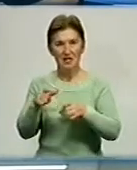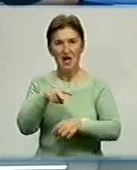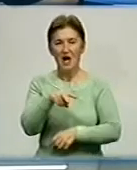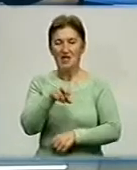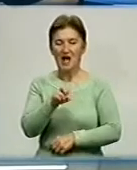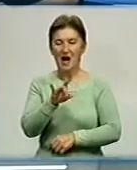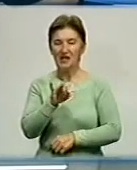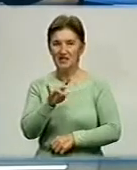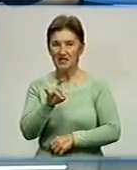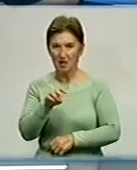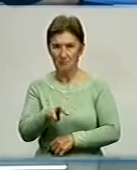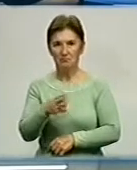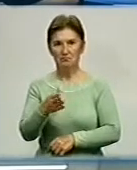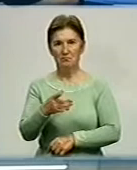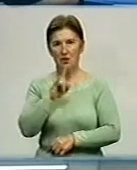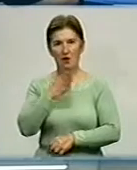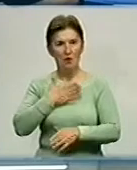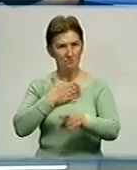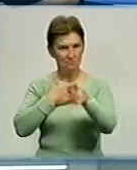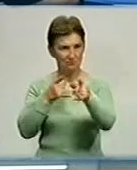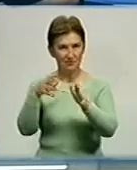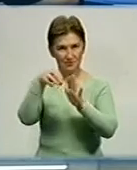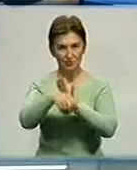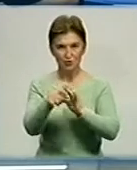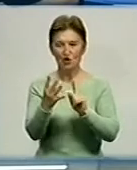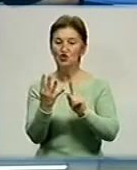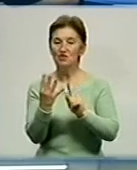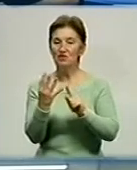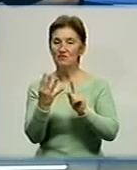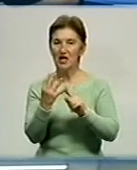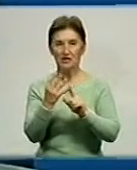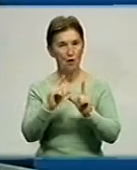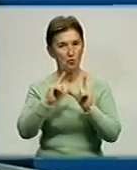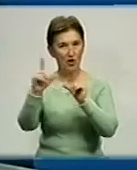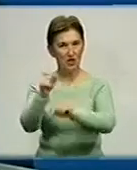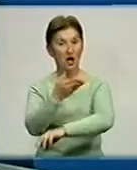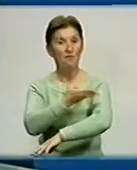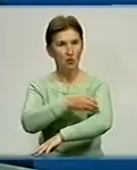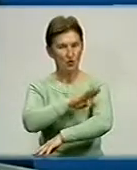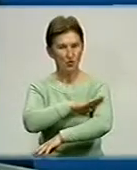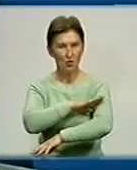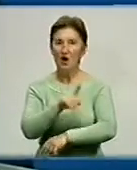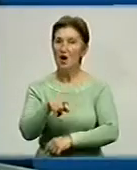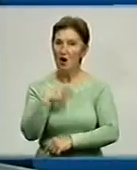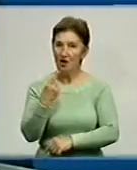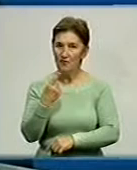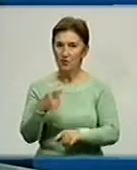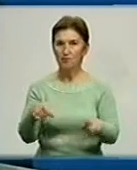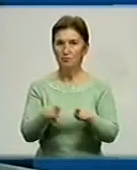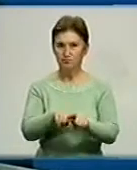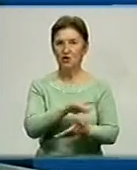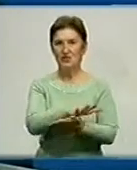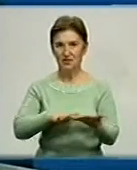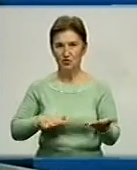Ларіна, мої там були вже поїздки, це вже четверта поїздка у Польщу, говорить про слідуючі, що ми